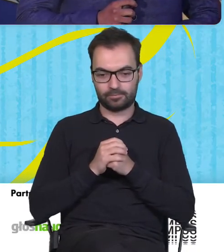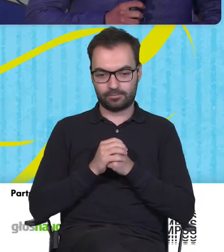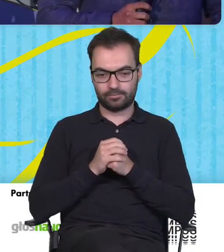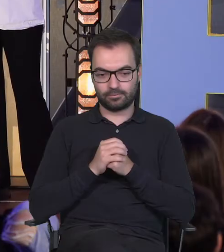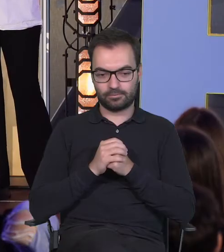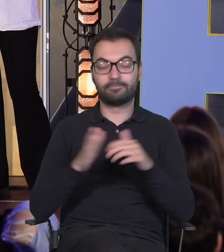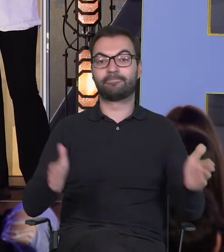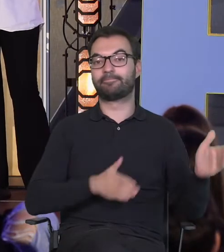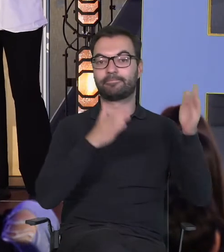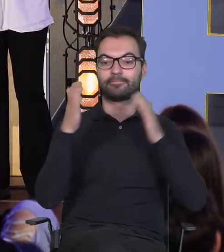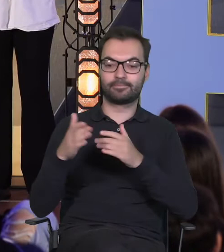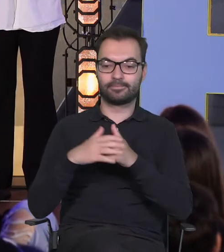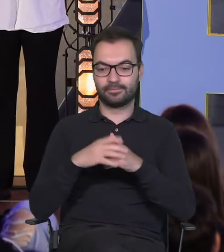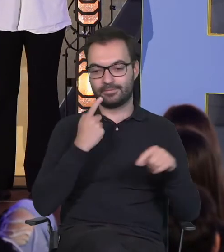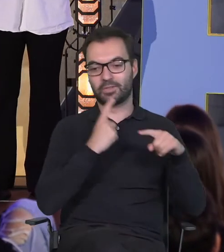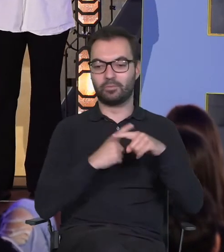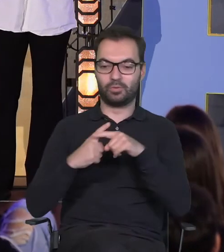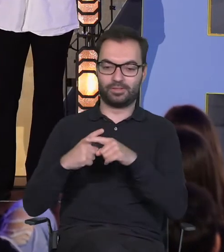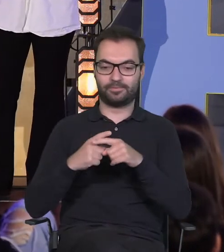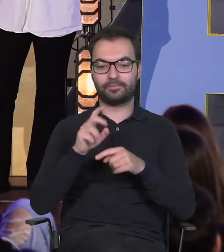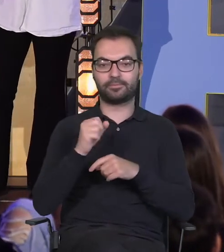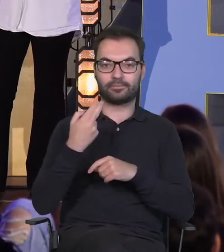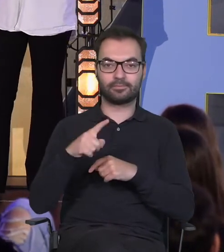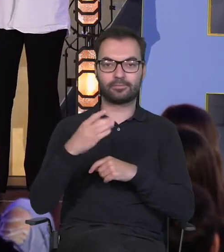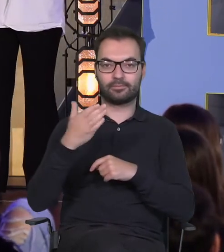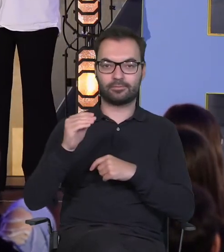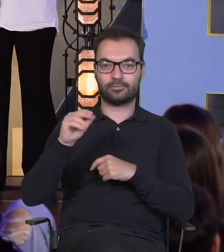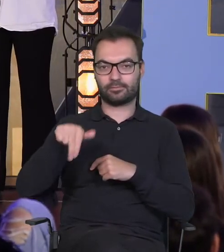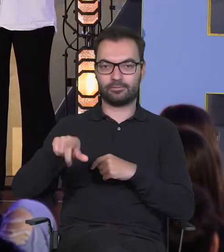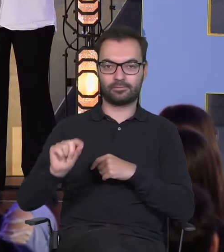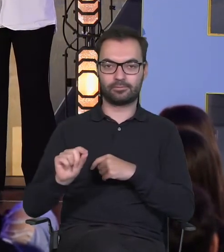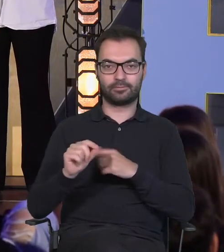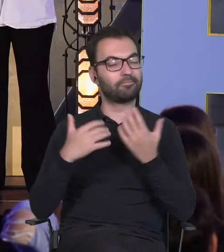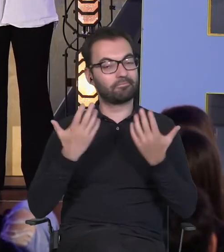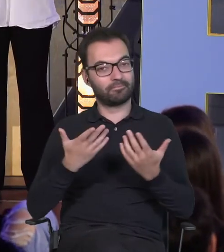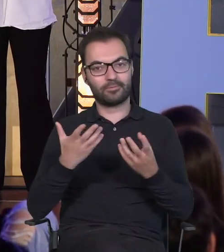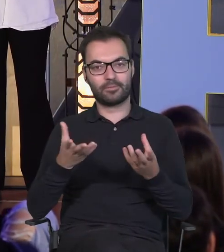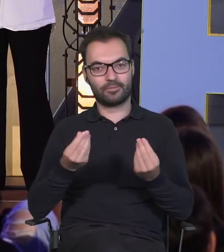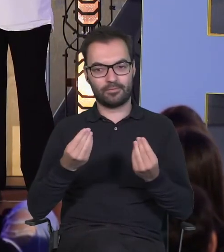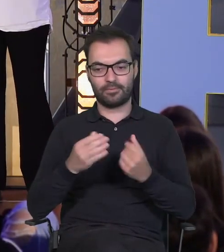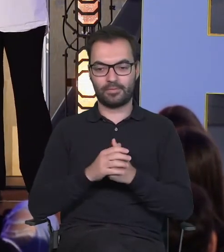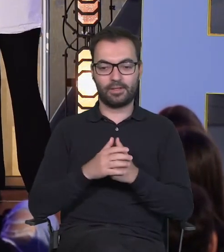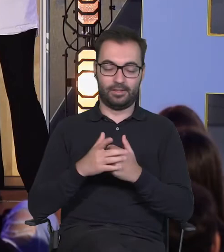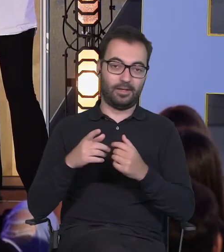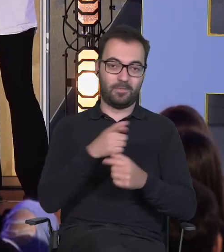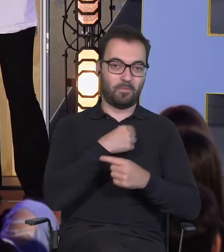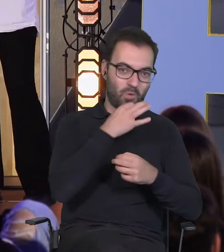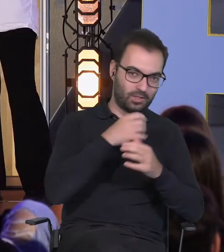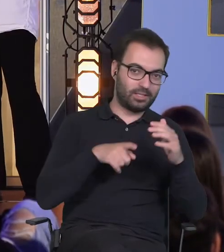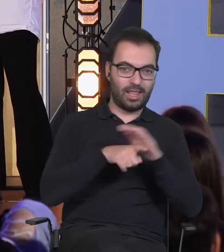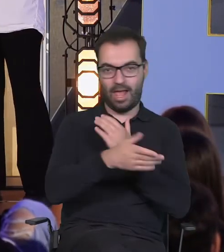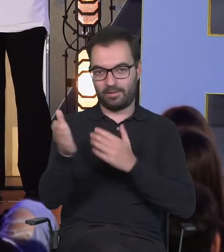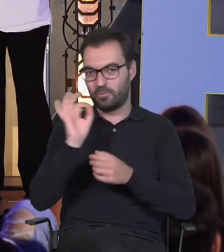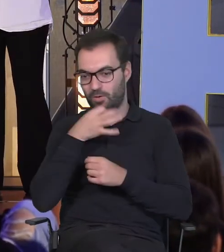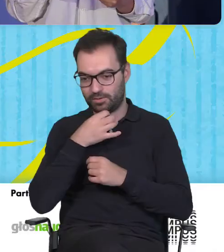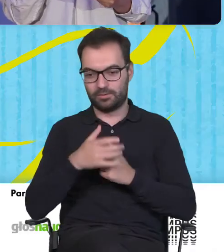To teraz trochę o zaletach Help Me Up, bo jest ona stworzona od młodych dla młodych, przez